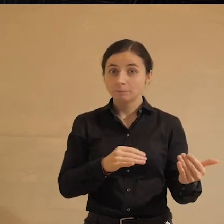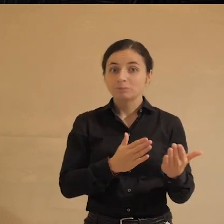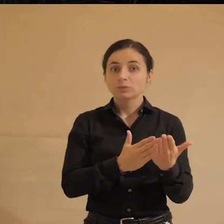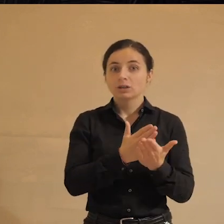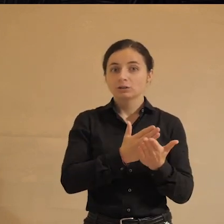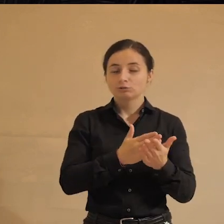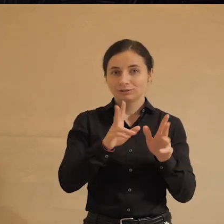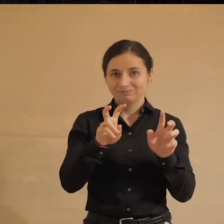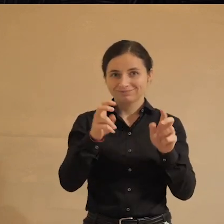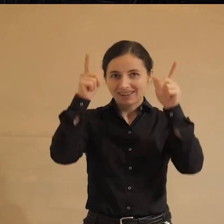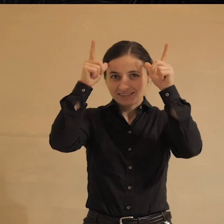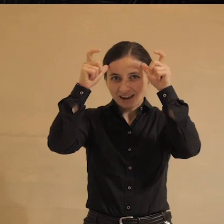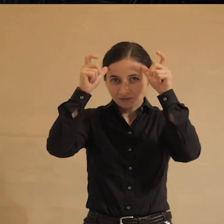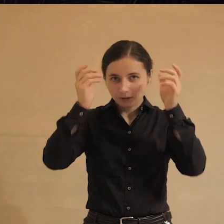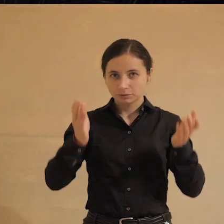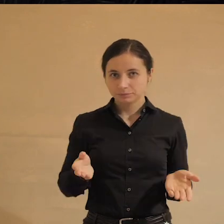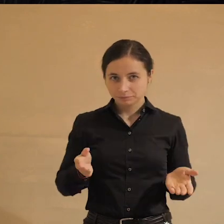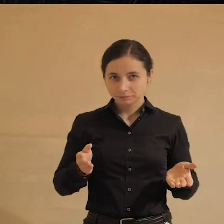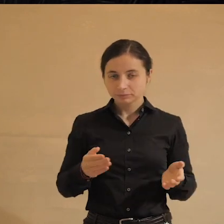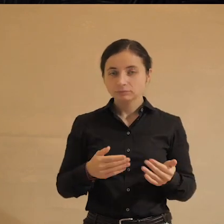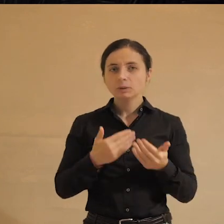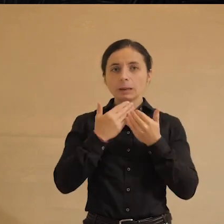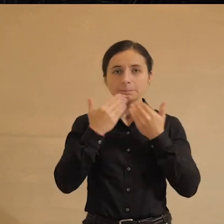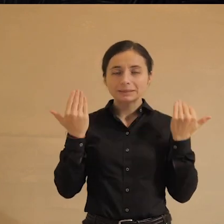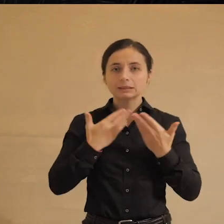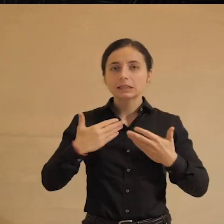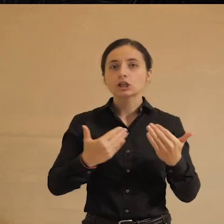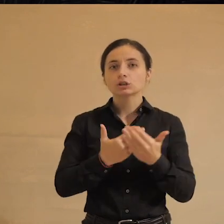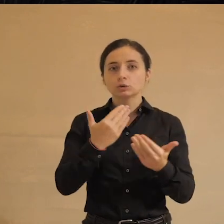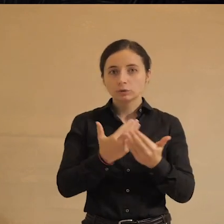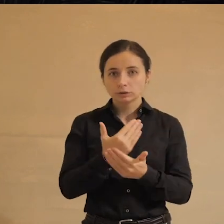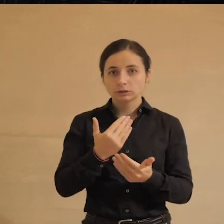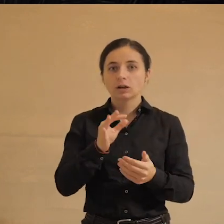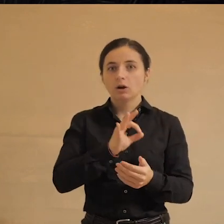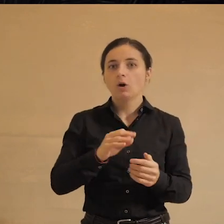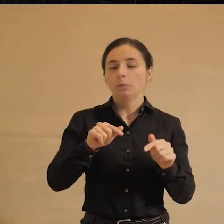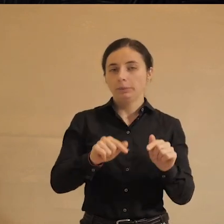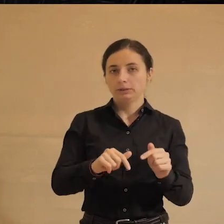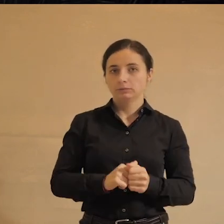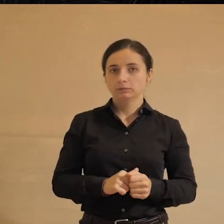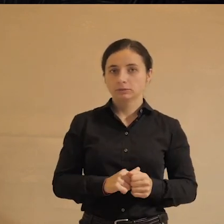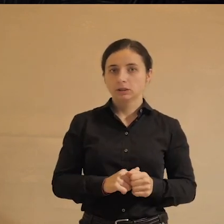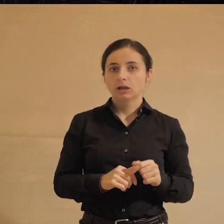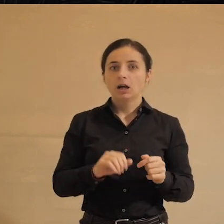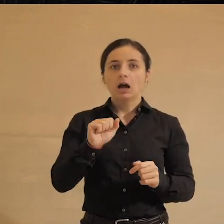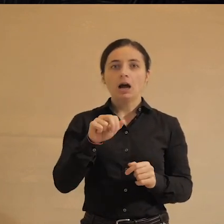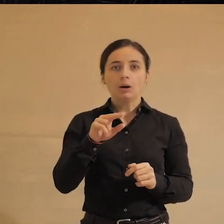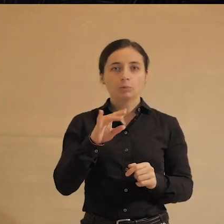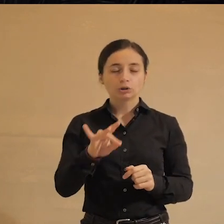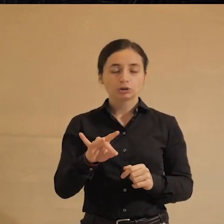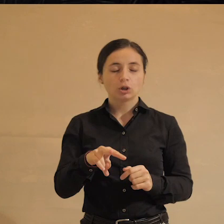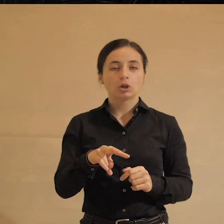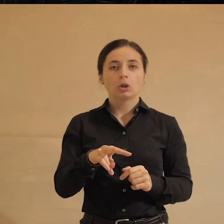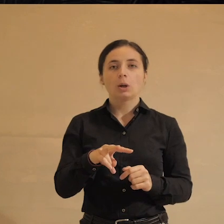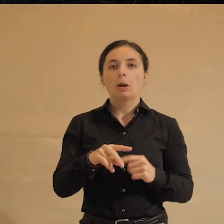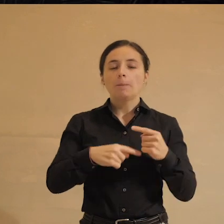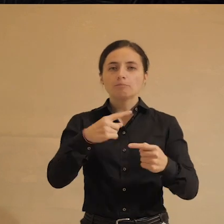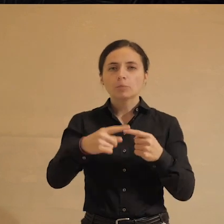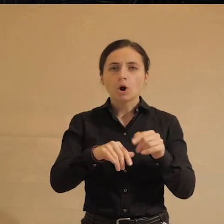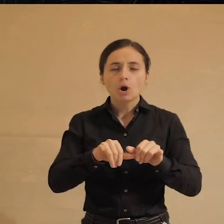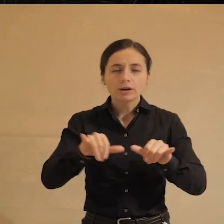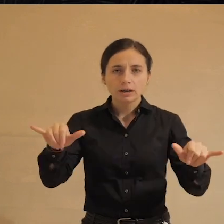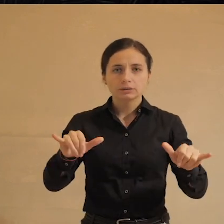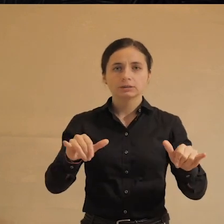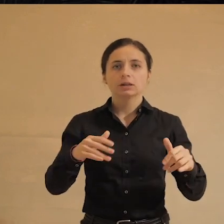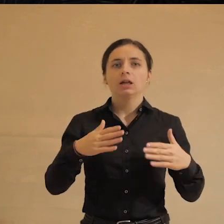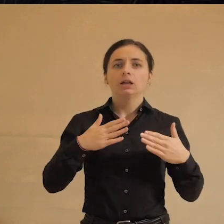служили дьяволу? Ну вот, опять же, самые последние наши новости, я немножко про это. Вот эти апостолы прогресса, вот эти техногиганты, причем